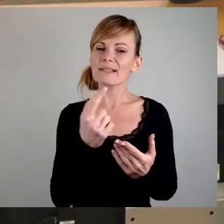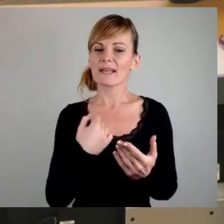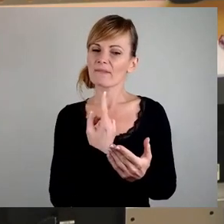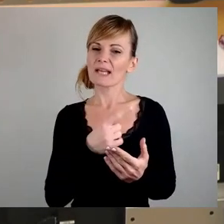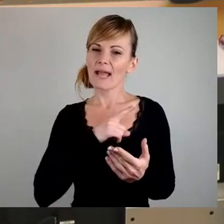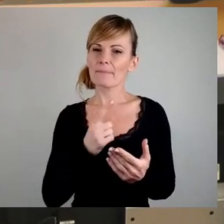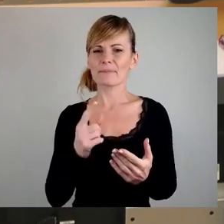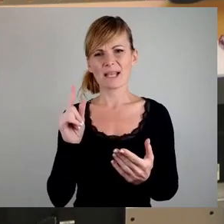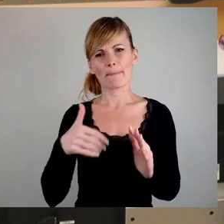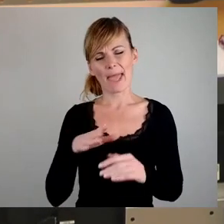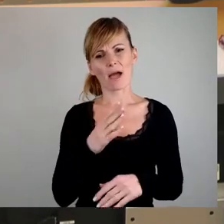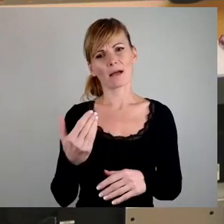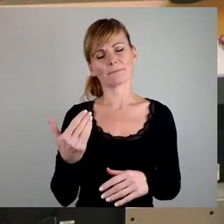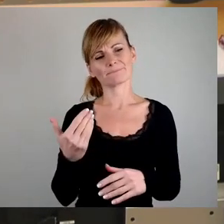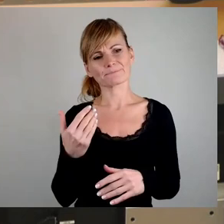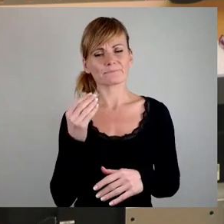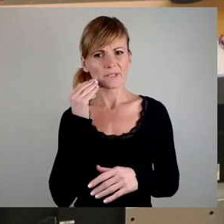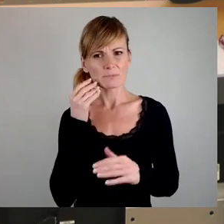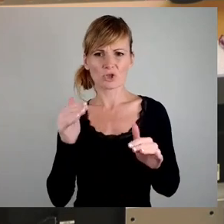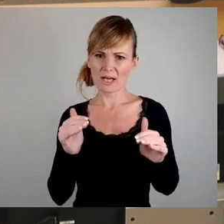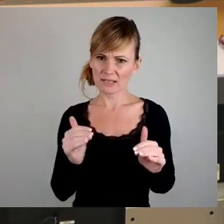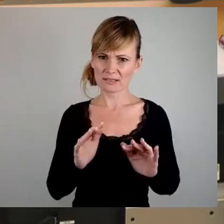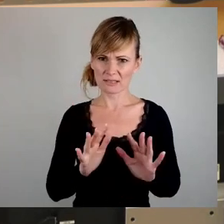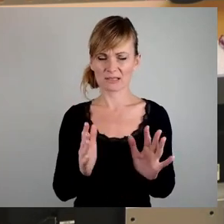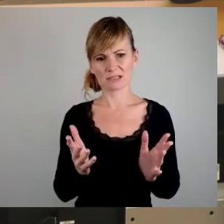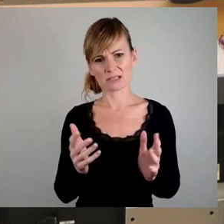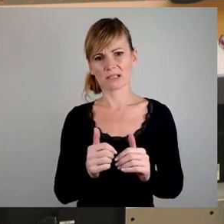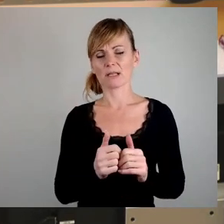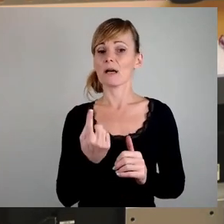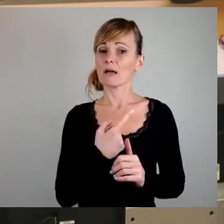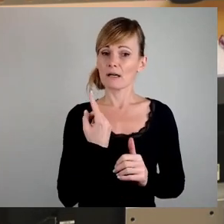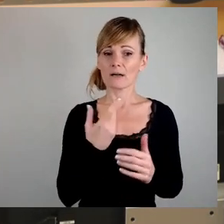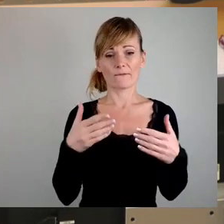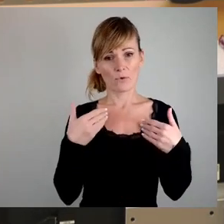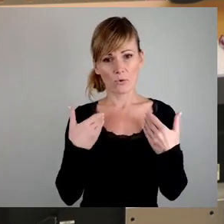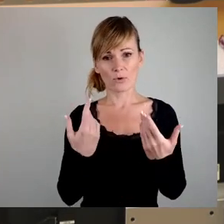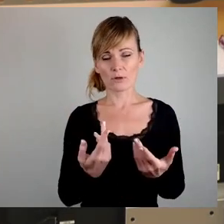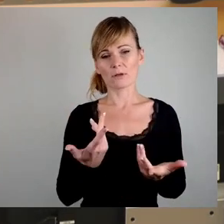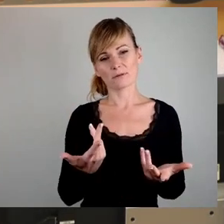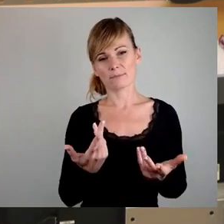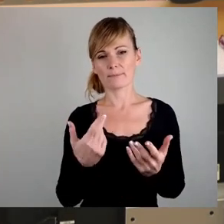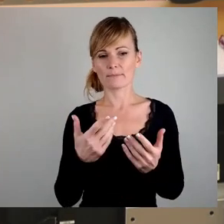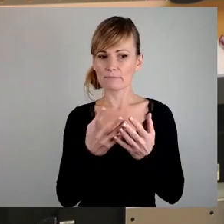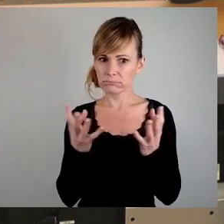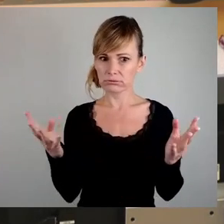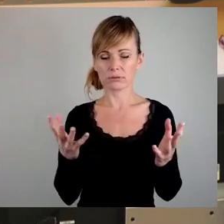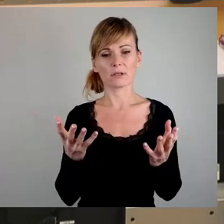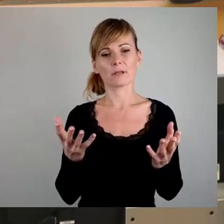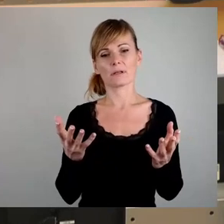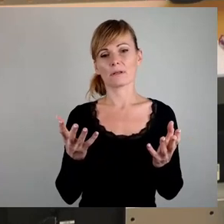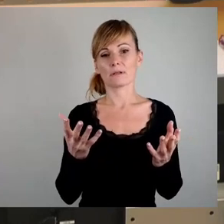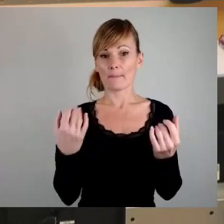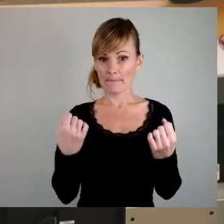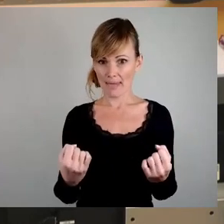sagen, dass es uns und mich wirklich sehr freut, dass wir heute offensichtlich eine breite Mehrheit dafür haben. Denn wir müssen uns ja noch mal klar